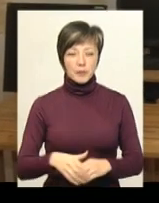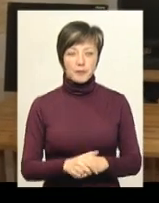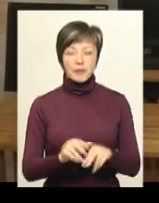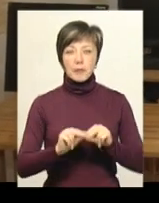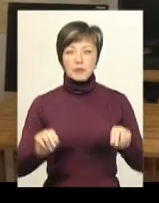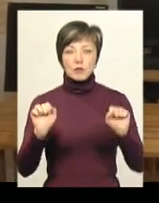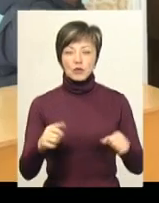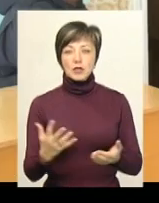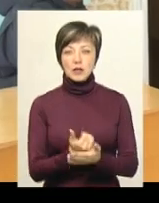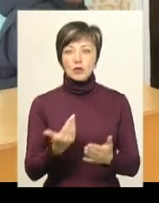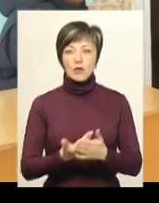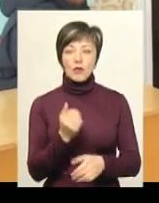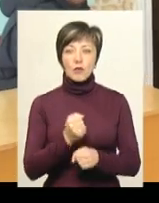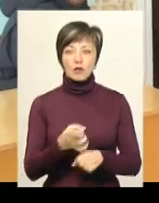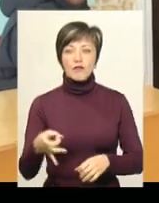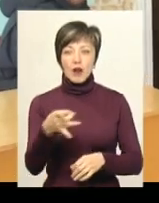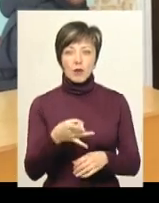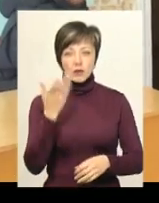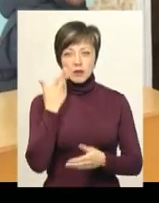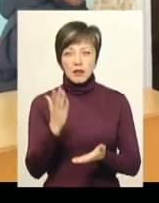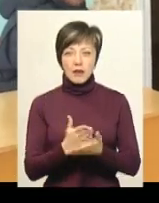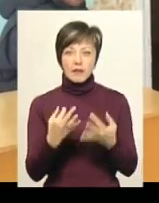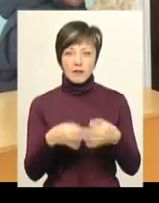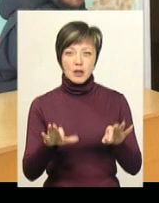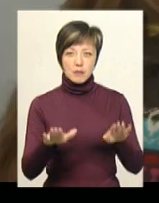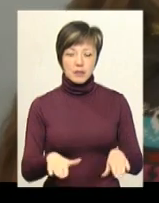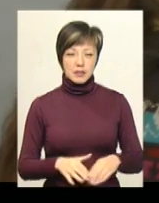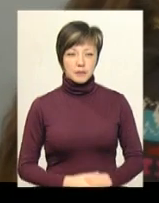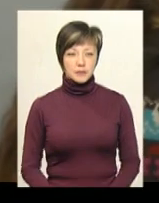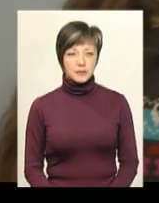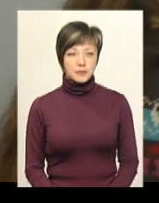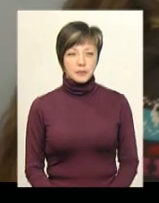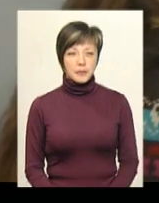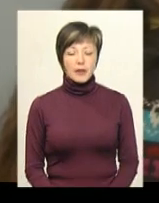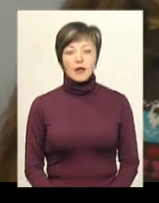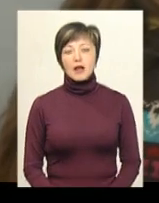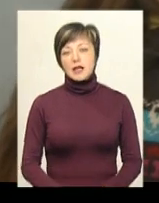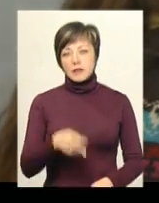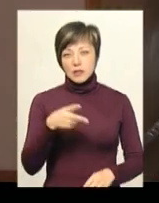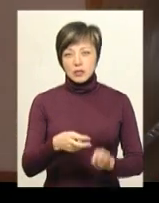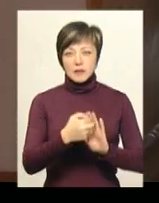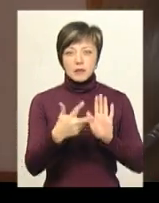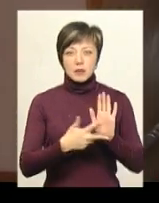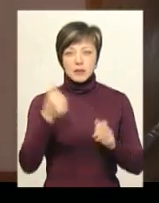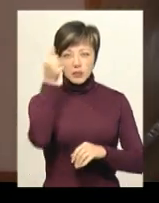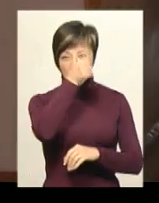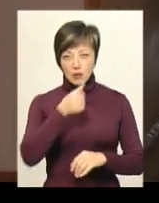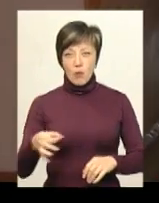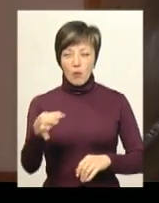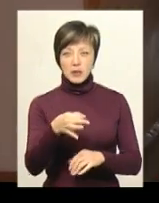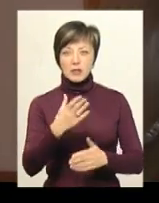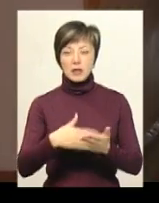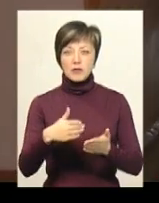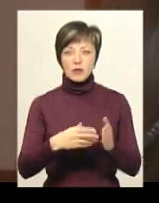Педагоги зможуть знайти нову роботу в районі за наявністю вільних місць, додає Тетяна Дупляк. Нагадаємо, за 2018 рік у області